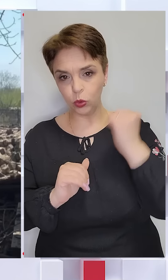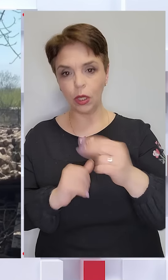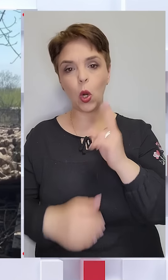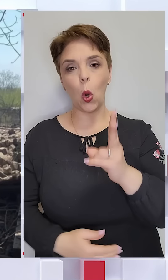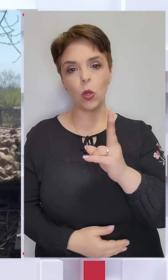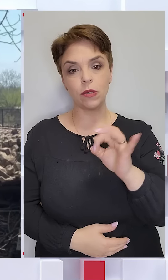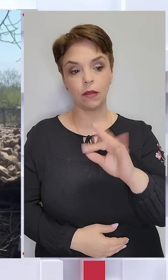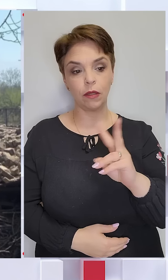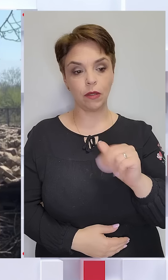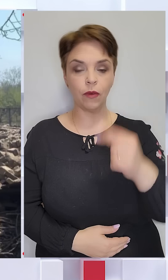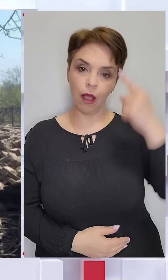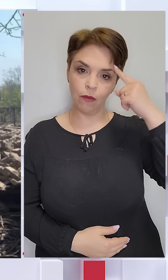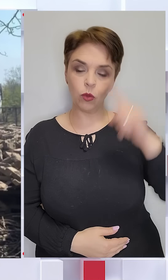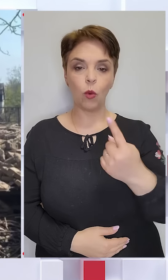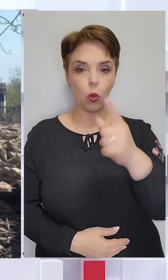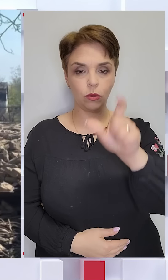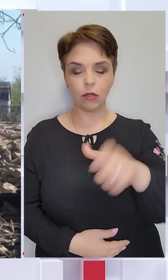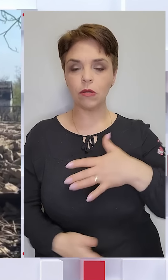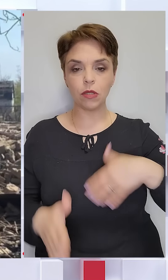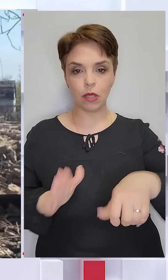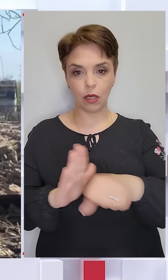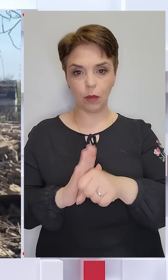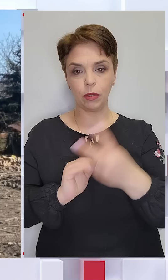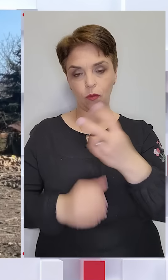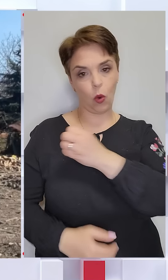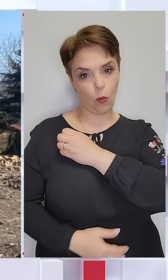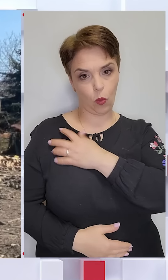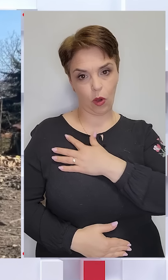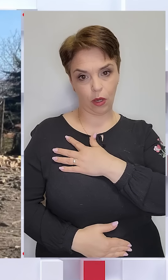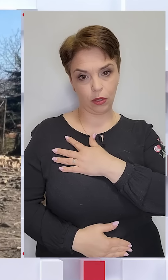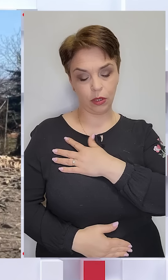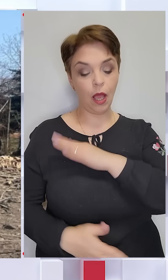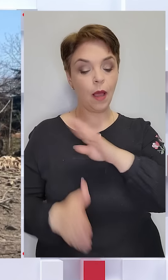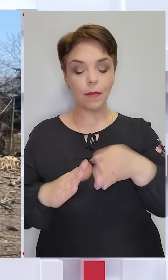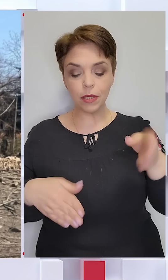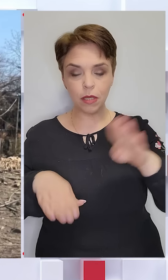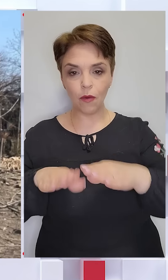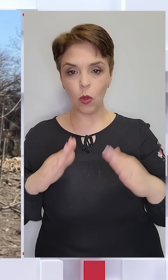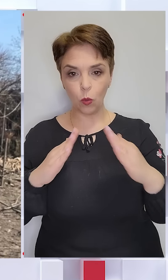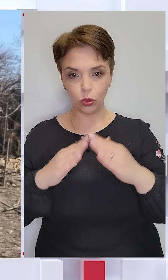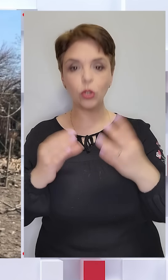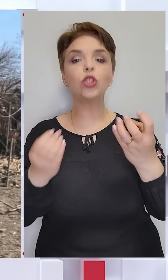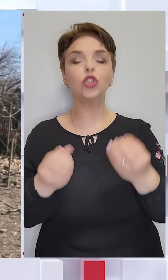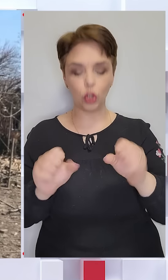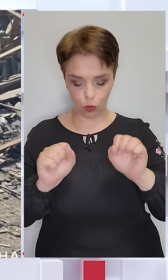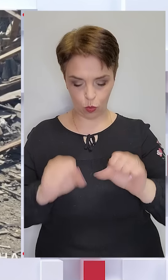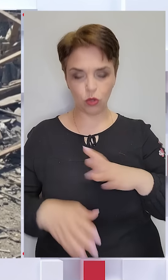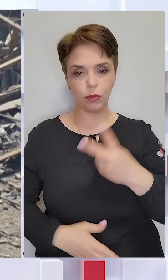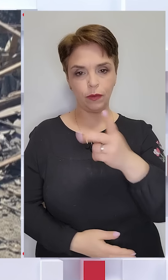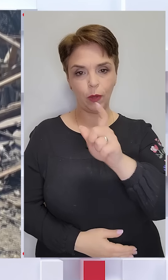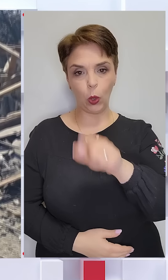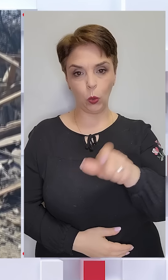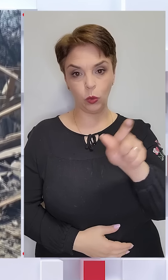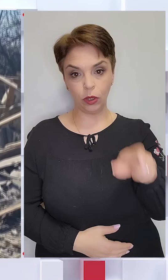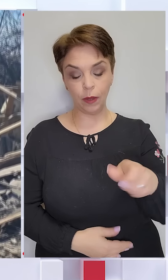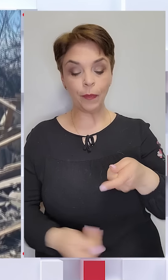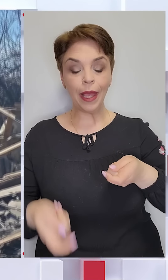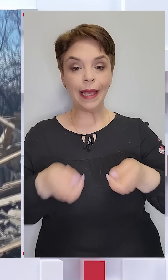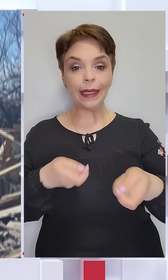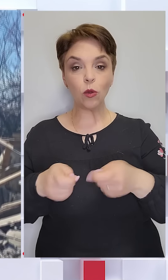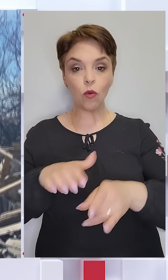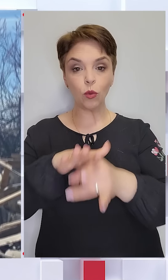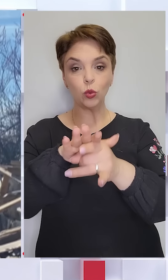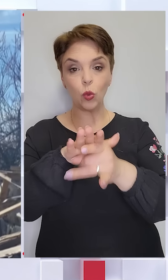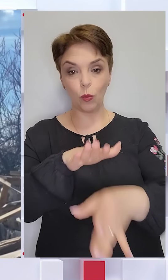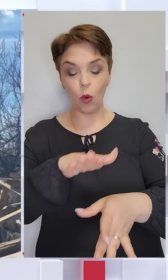Костянтинівка. Відомо про одного загиблого і двох поранених. Під завалами будинку ще можуть бути дві людини. Керованою